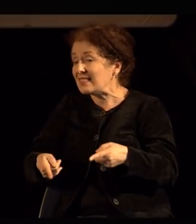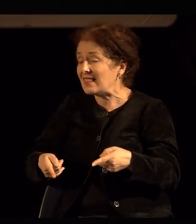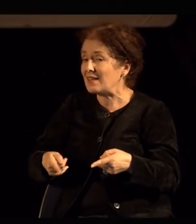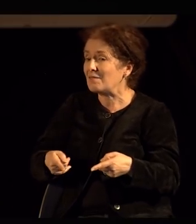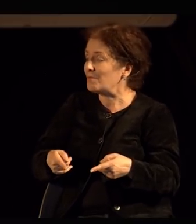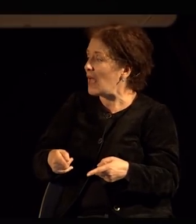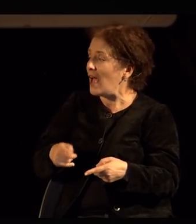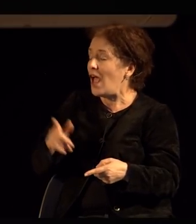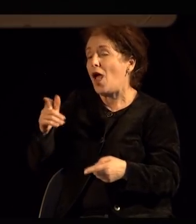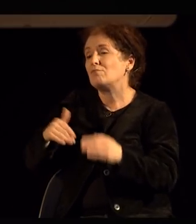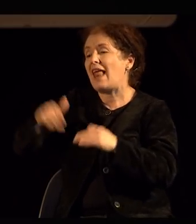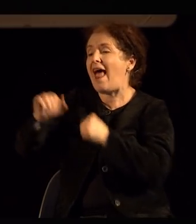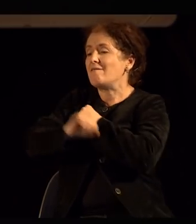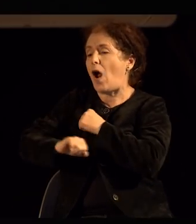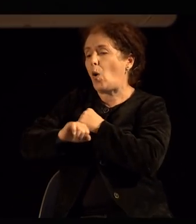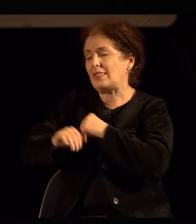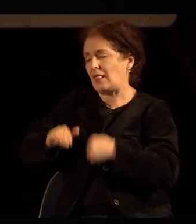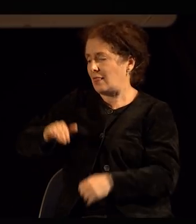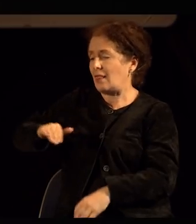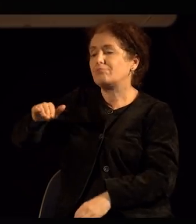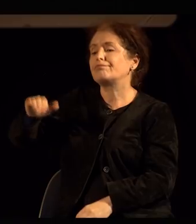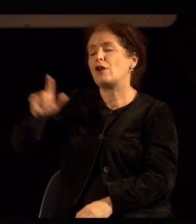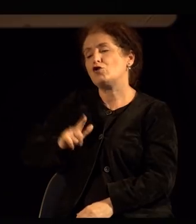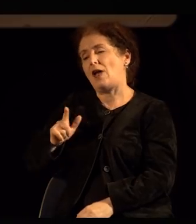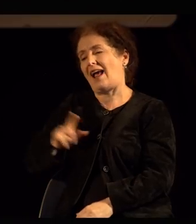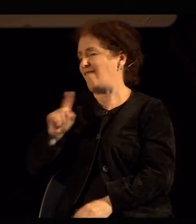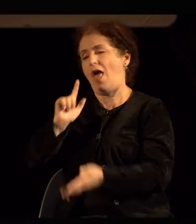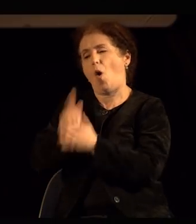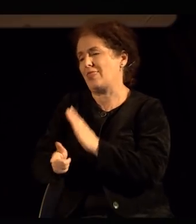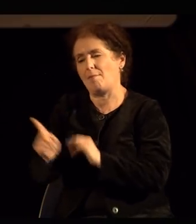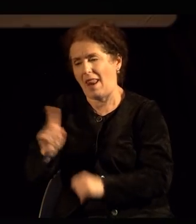тоа во по-зрелата возраст, но